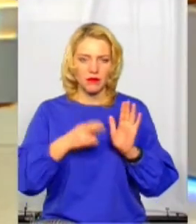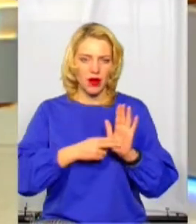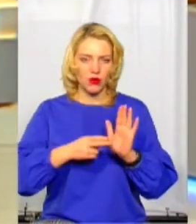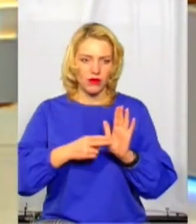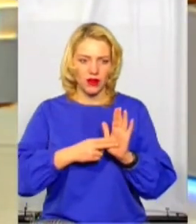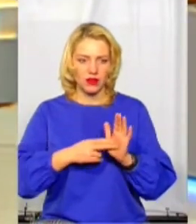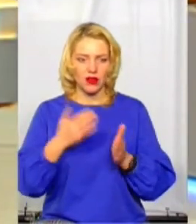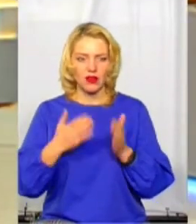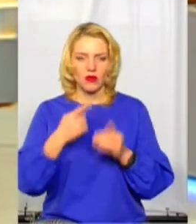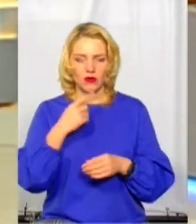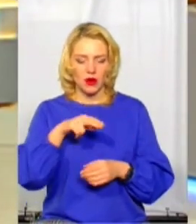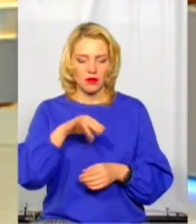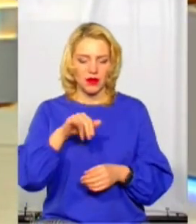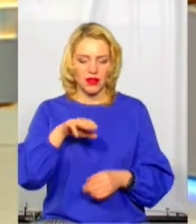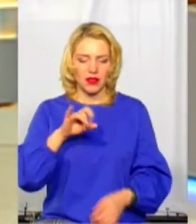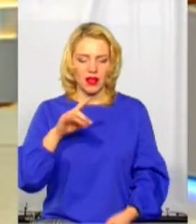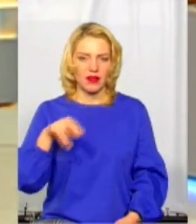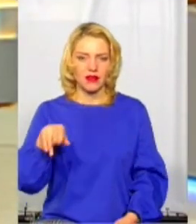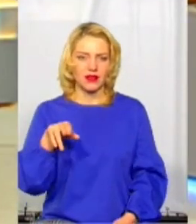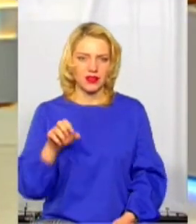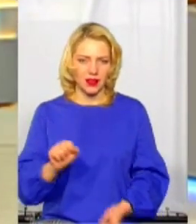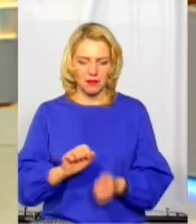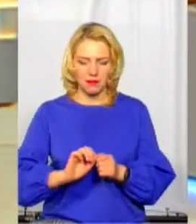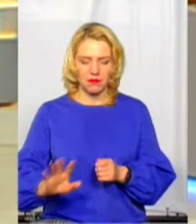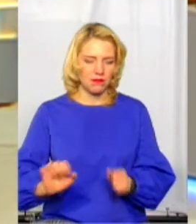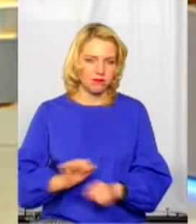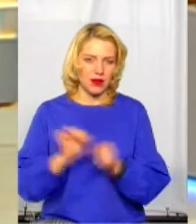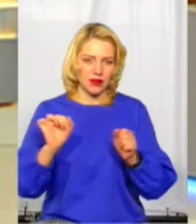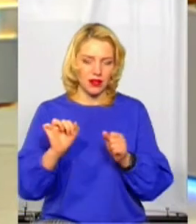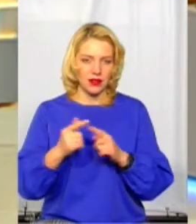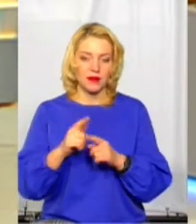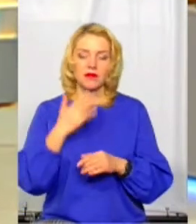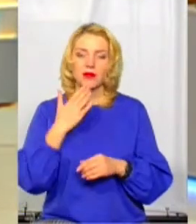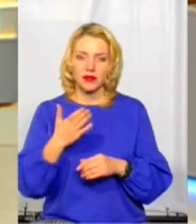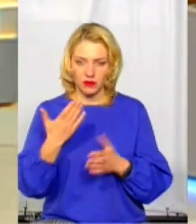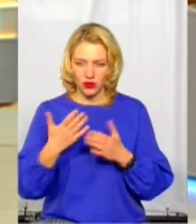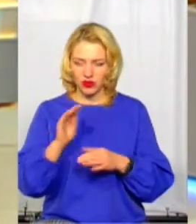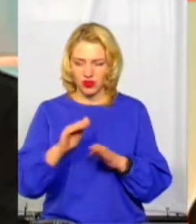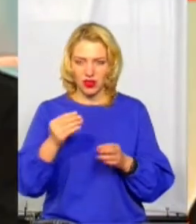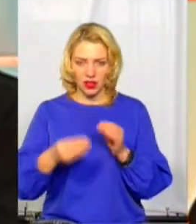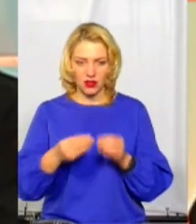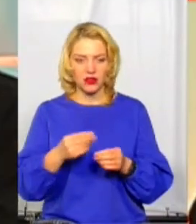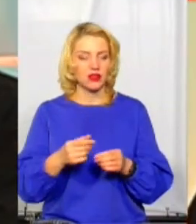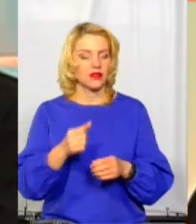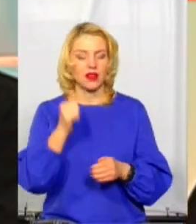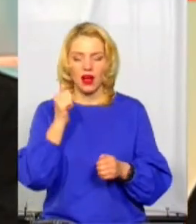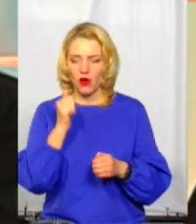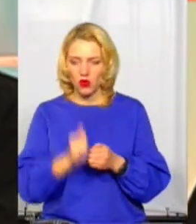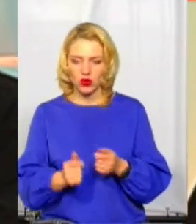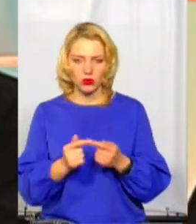говоримо про маленьку петарду, якими бавляться школярі. Так, навіть про маленьку петарду. На кожному виробі встановлено